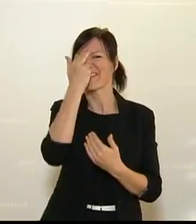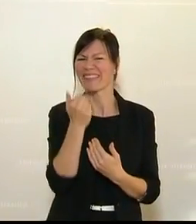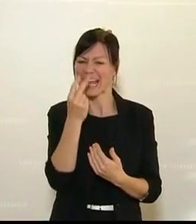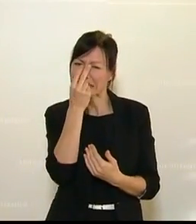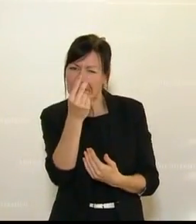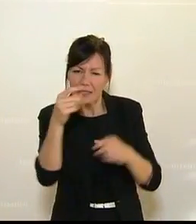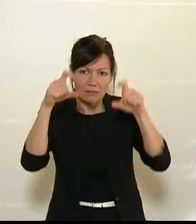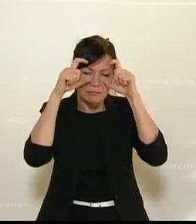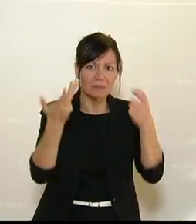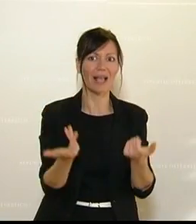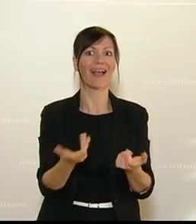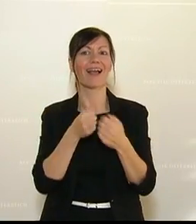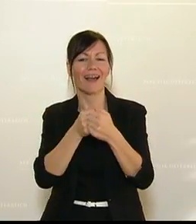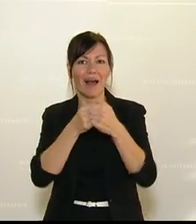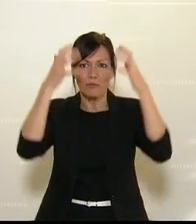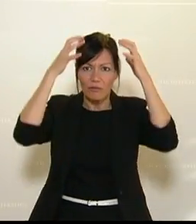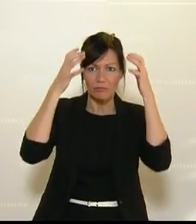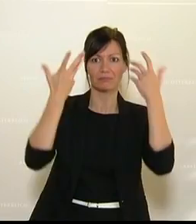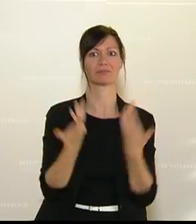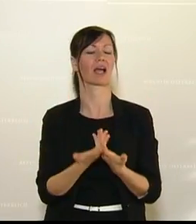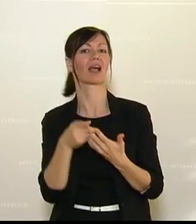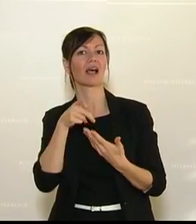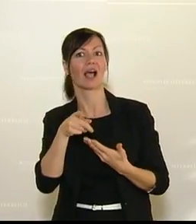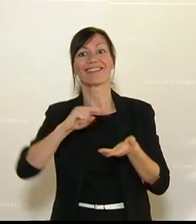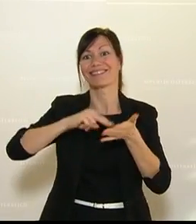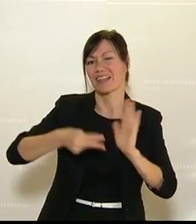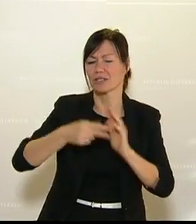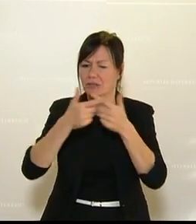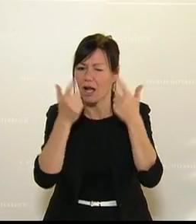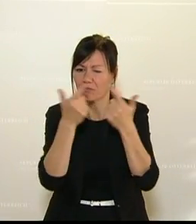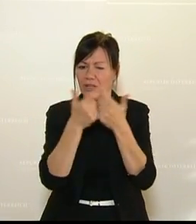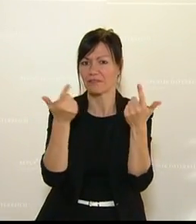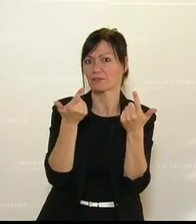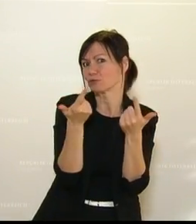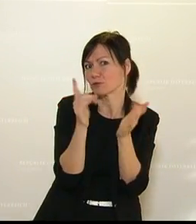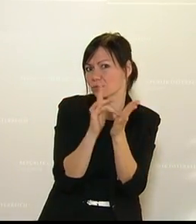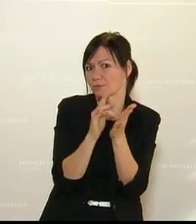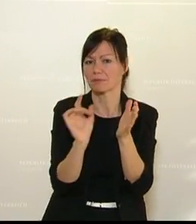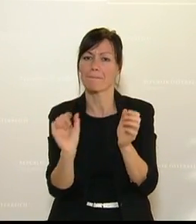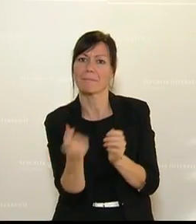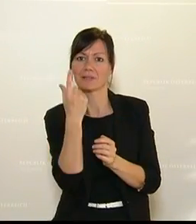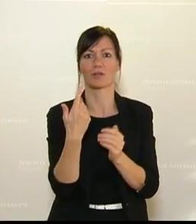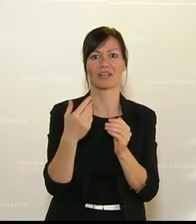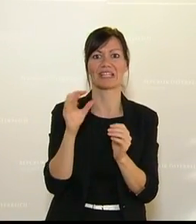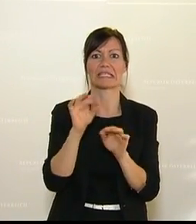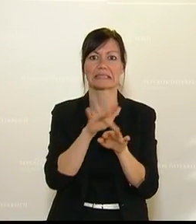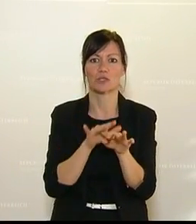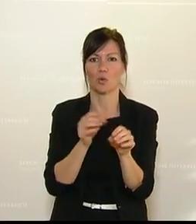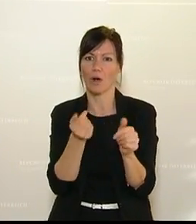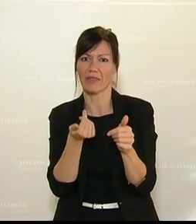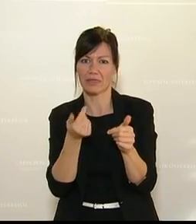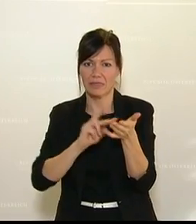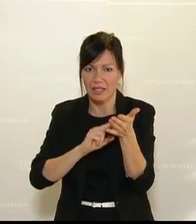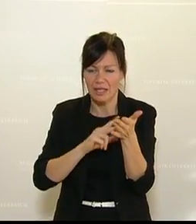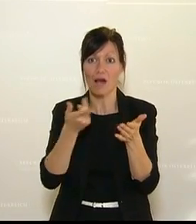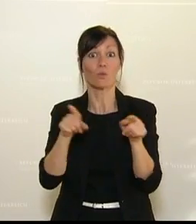Kampfhelmen für die Miliz, Verbesserung der technischen Aufklärungsmittel wie zusätzliche Sensoren. Ja und auch das Katastrophenschutzpaket